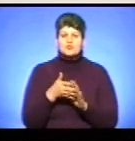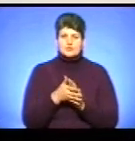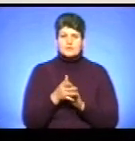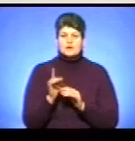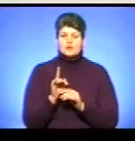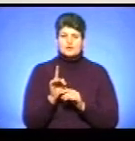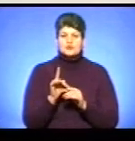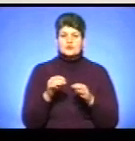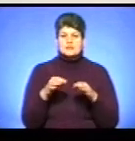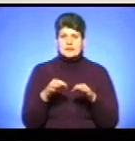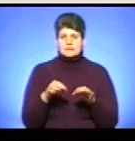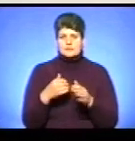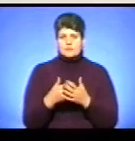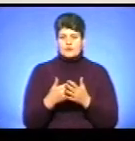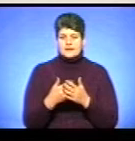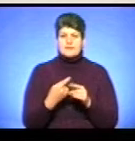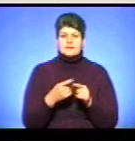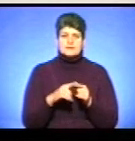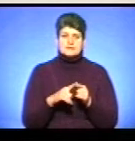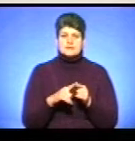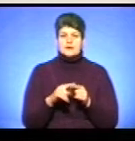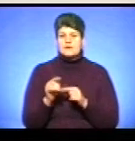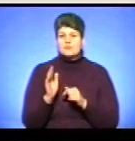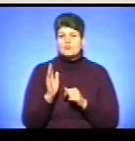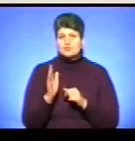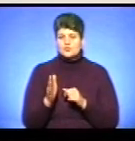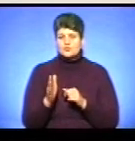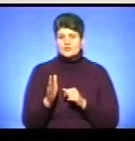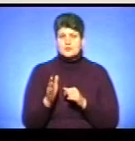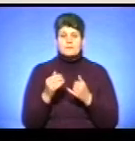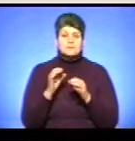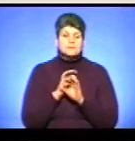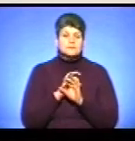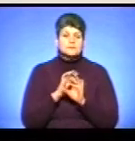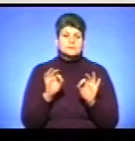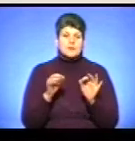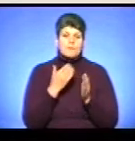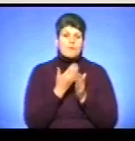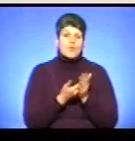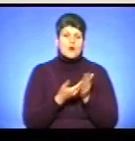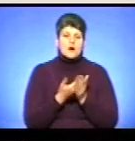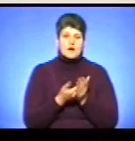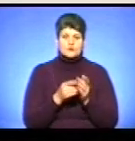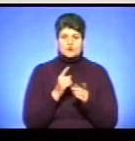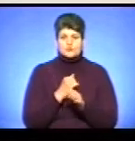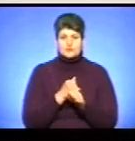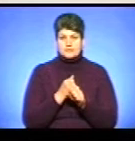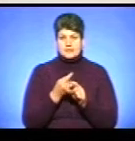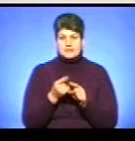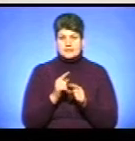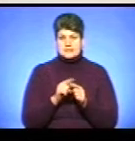що транспортна модель – це буде такий чудесний порадник, щоб зробити це